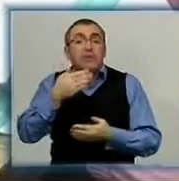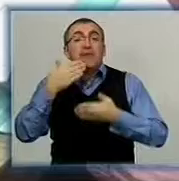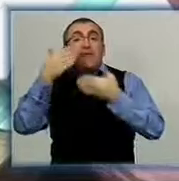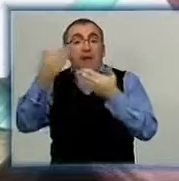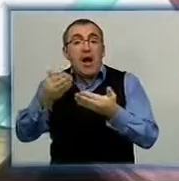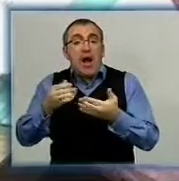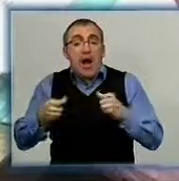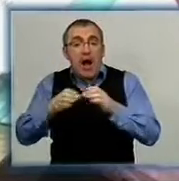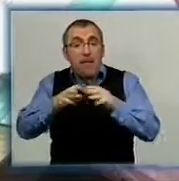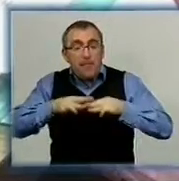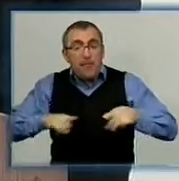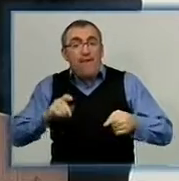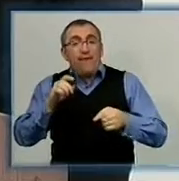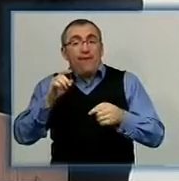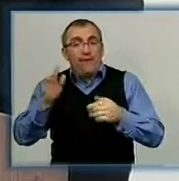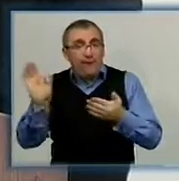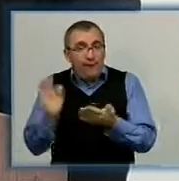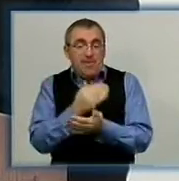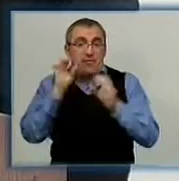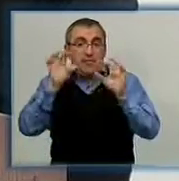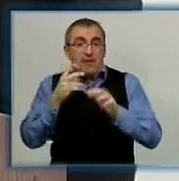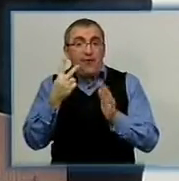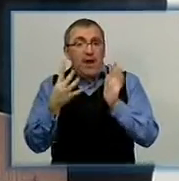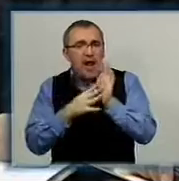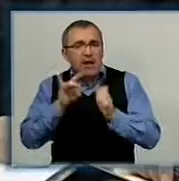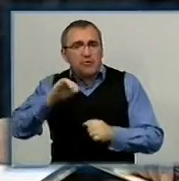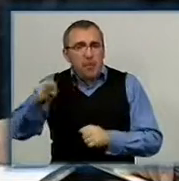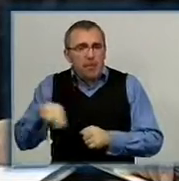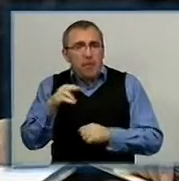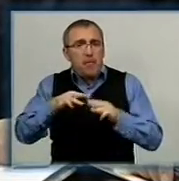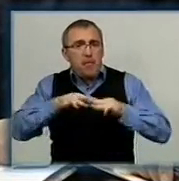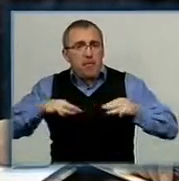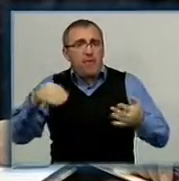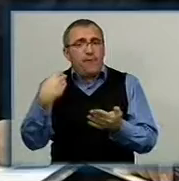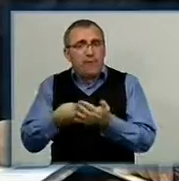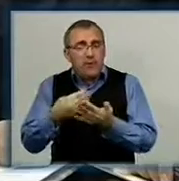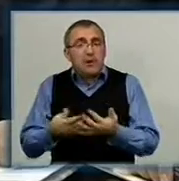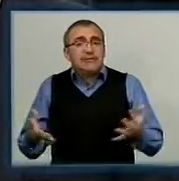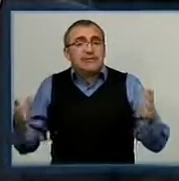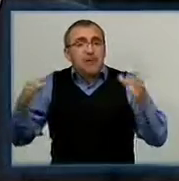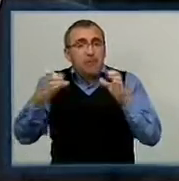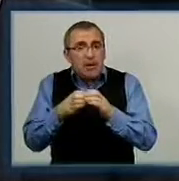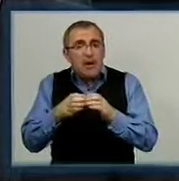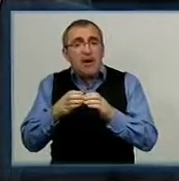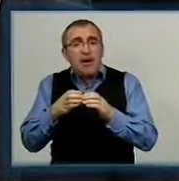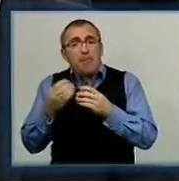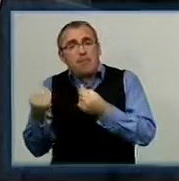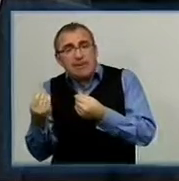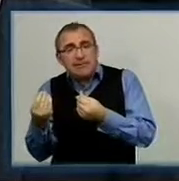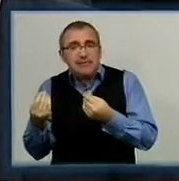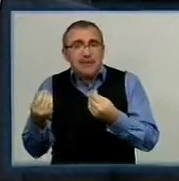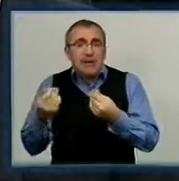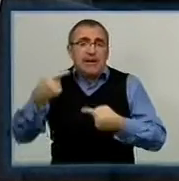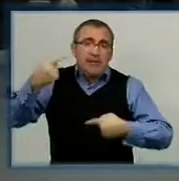Кабміну з проханням відмінити цей закон. 29 листопада нарешті Міністерство фінансів зібрало і бізнес, і все, і почалась